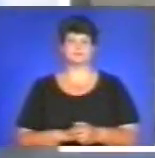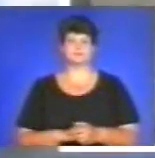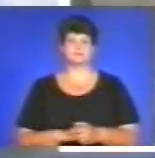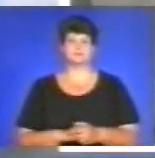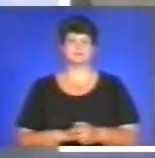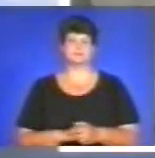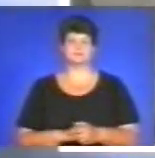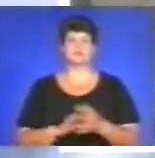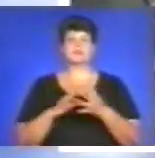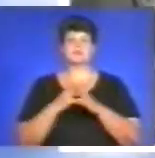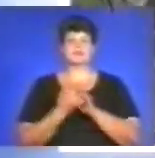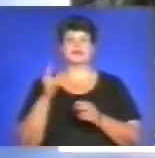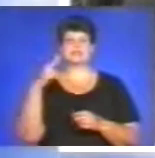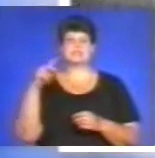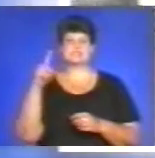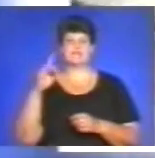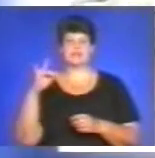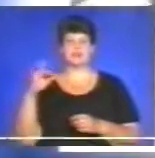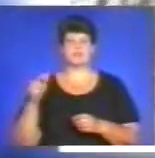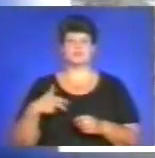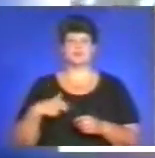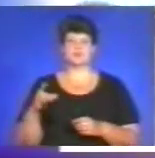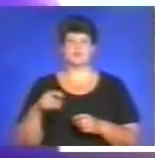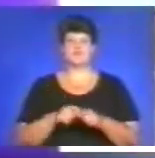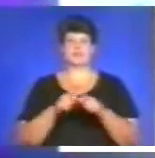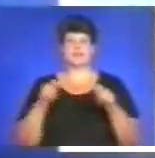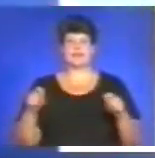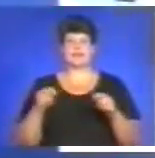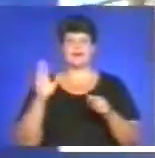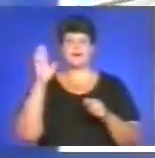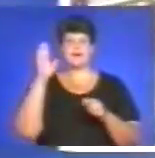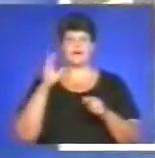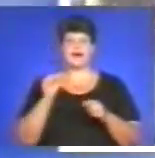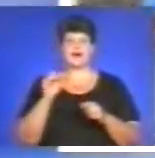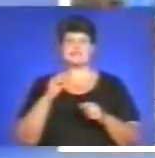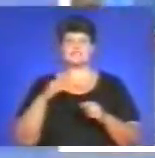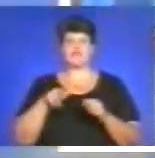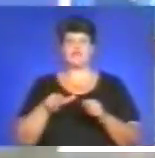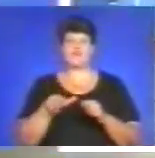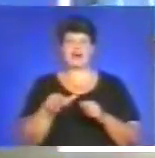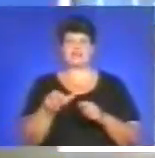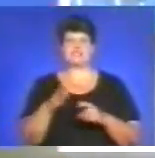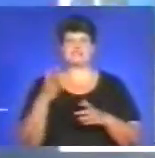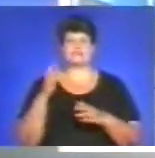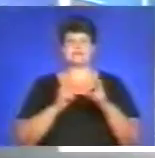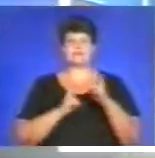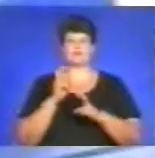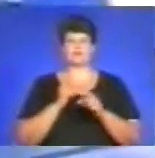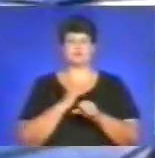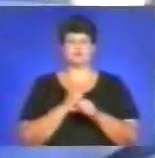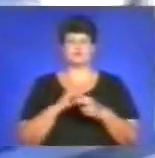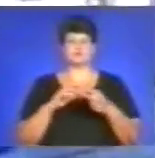У селі Звиняч Заліщицького району відкрили асфальтний завод, який працюватиме на альтернативних джерелах палива.